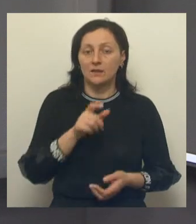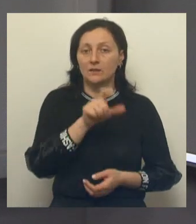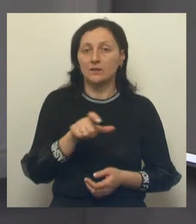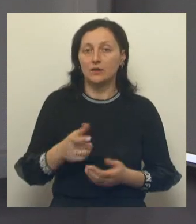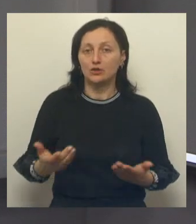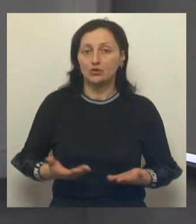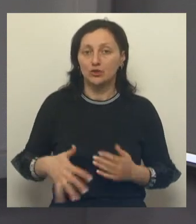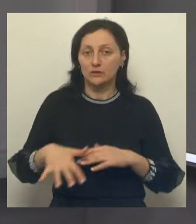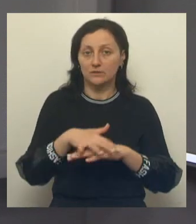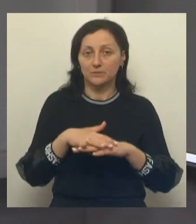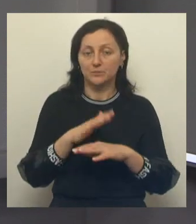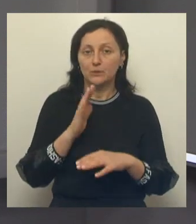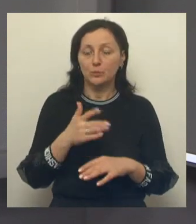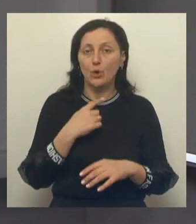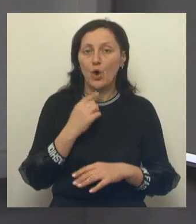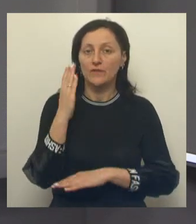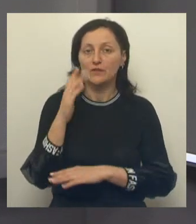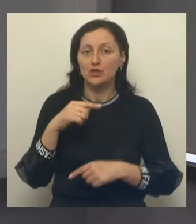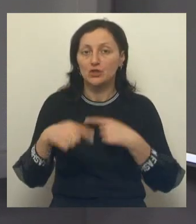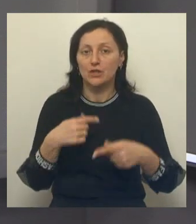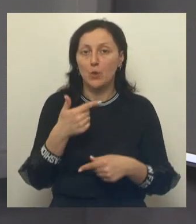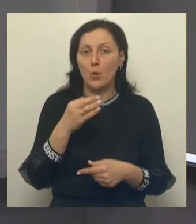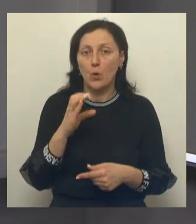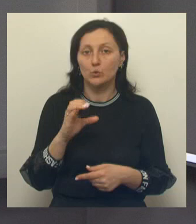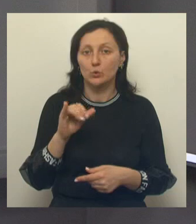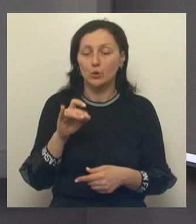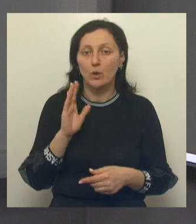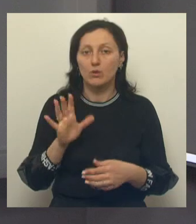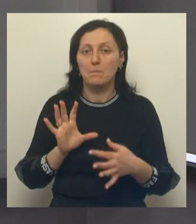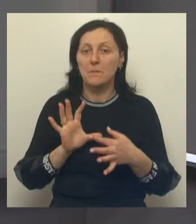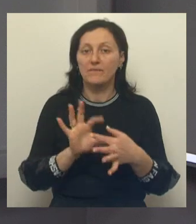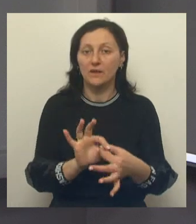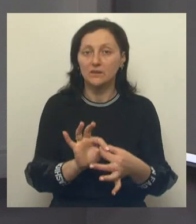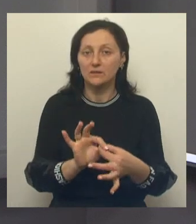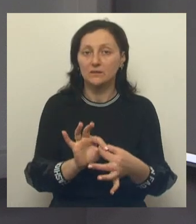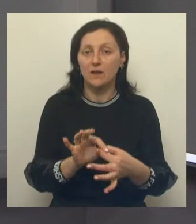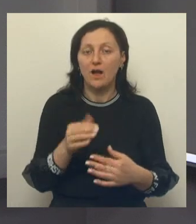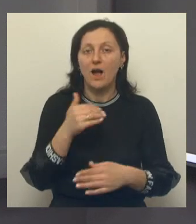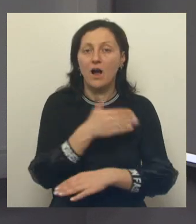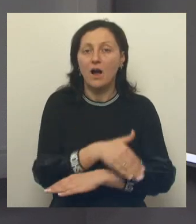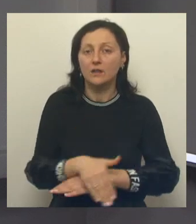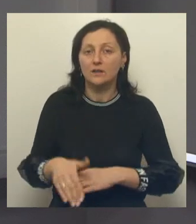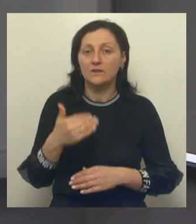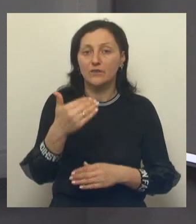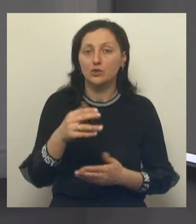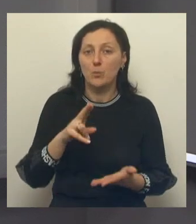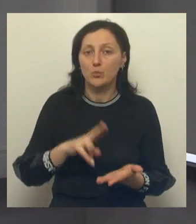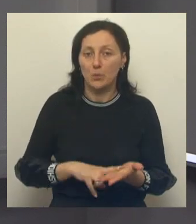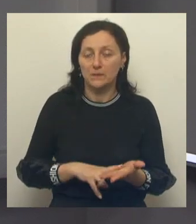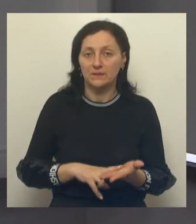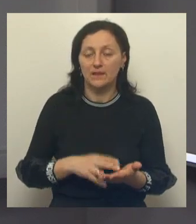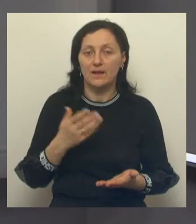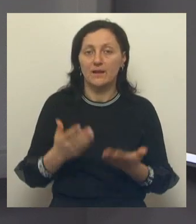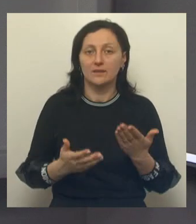голосовать через госуслуги, то, естественно, будет привязка к адресу регистрации. Если